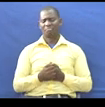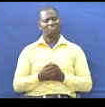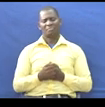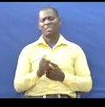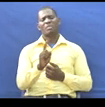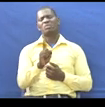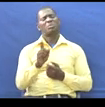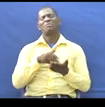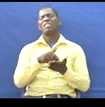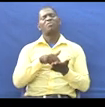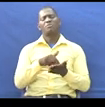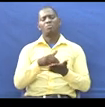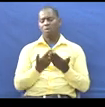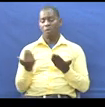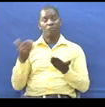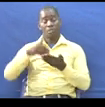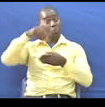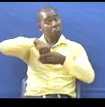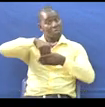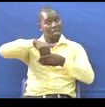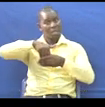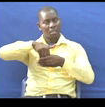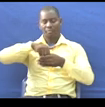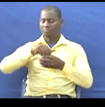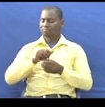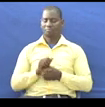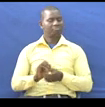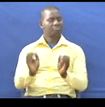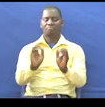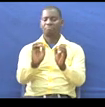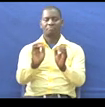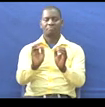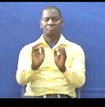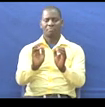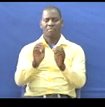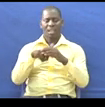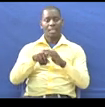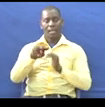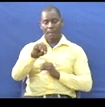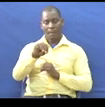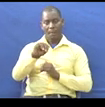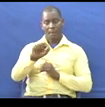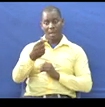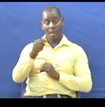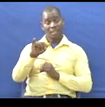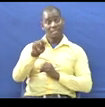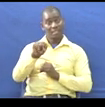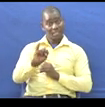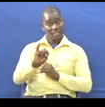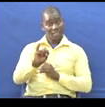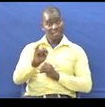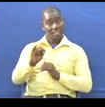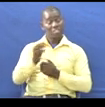sababu Haifikishi ujumbe ulio kusudiwa na matini chance Matini chance yetu hapo ni kingereza Zamboi nasema pull up your